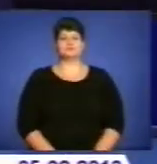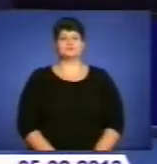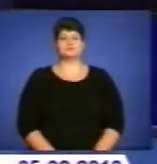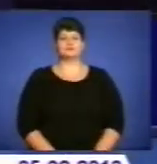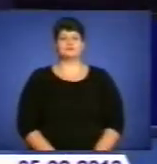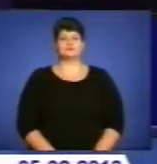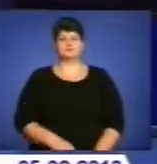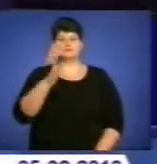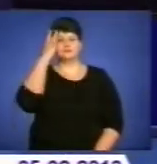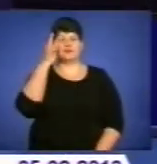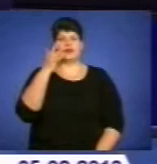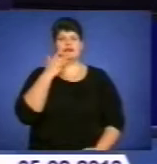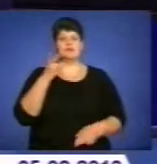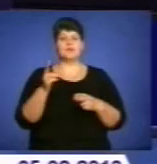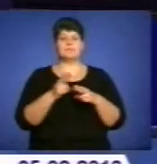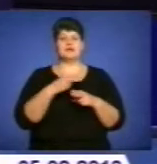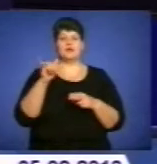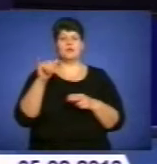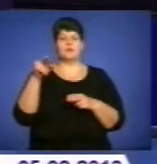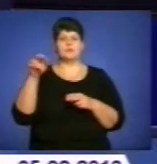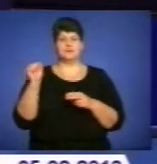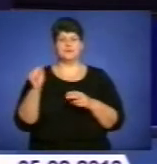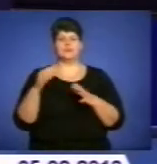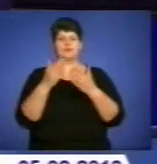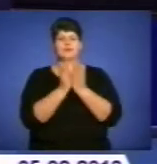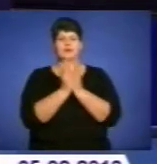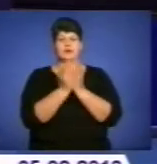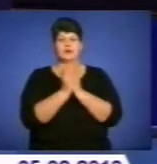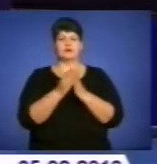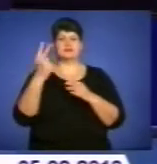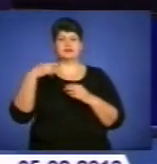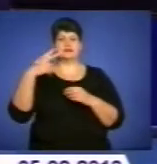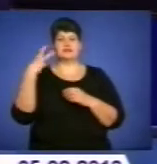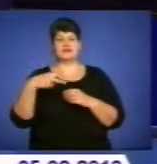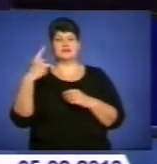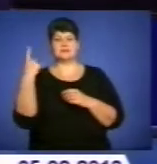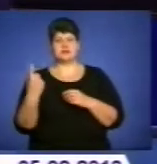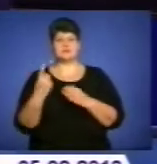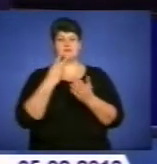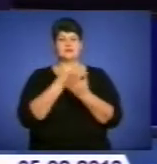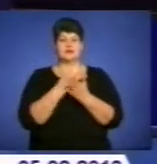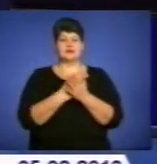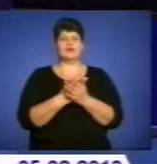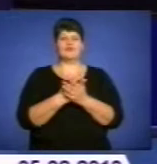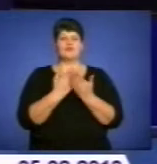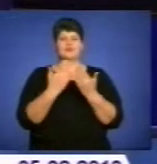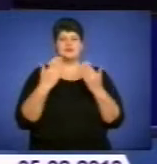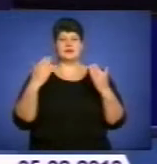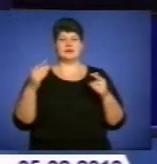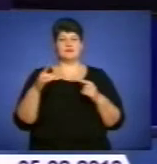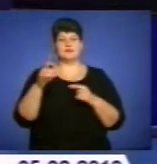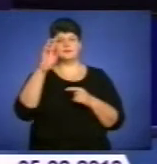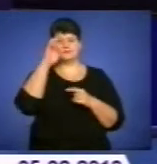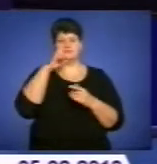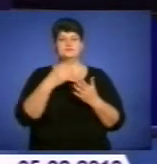Літопис УПА «Томи 20-21» репрезентували у Тернопільському обласному краєзнавчому музеї. Книга містить